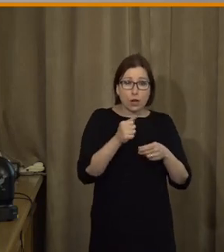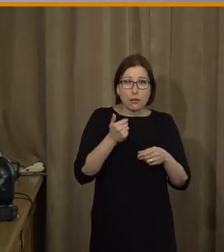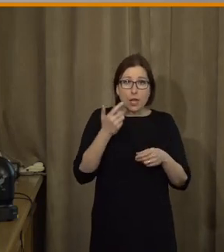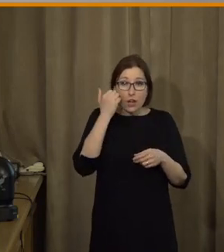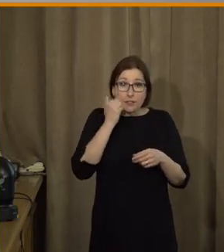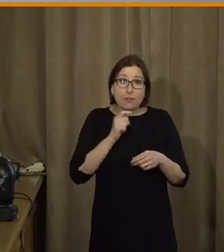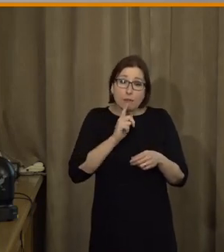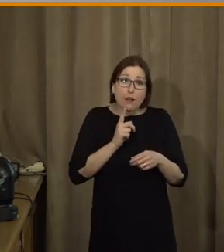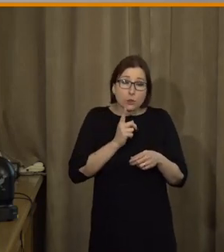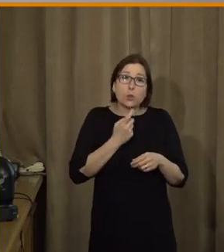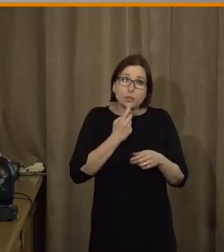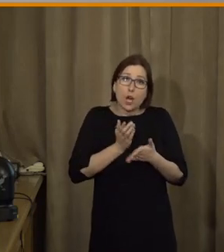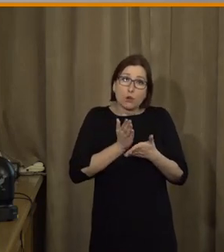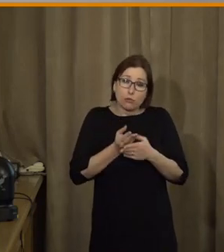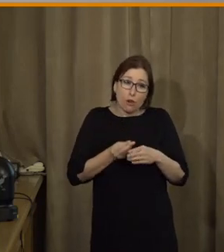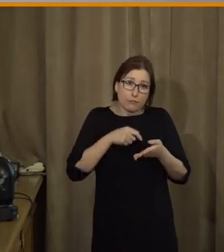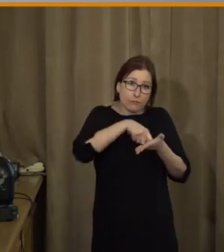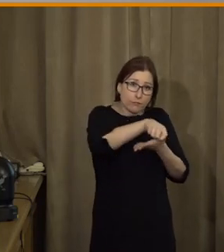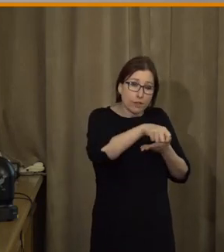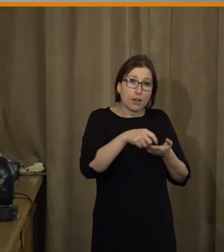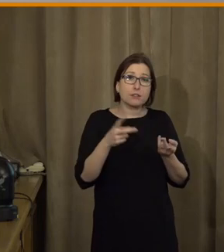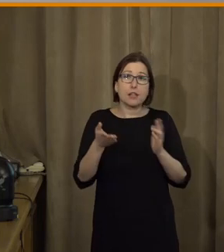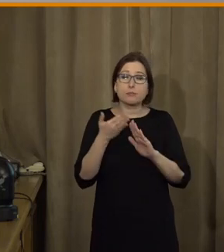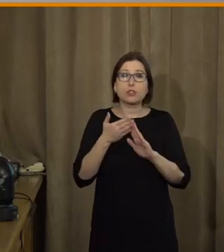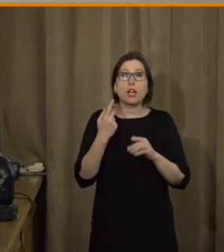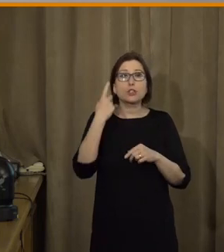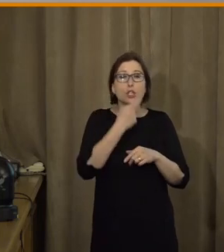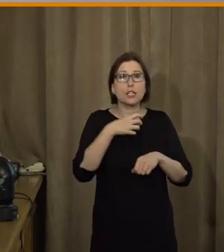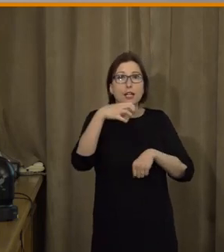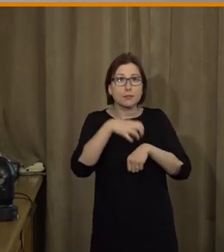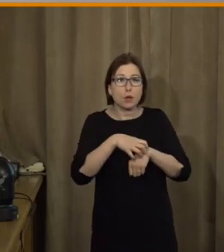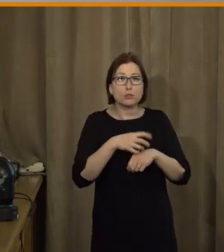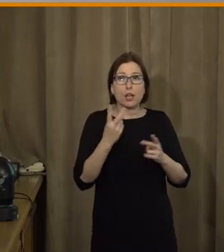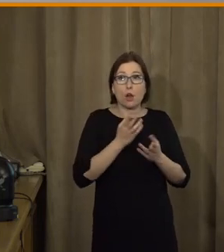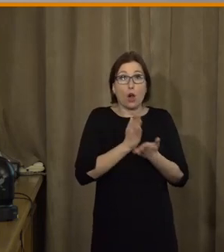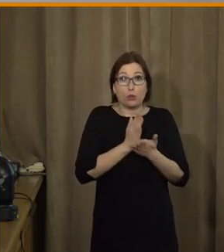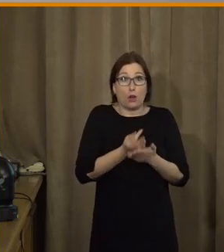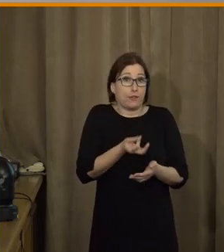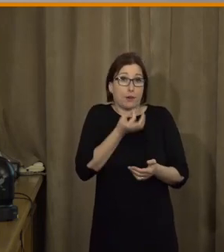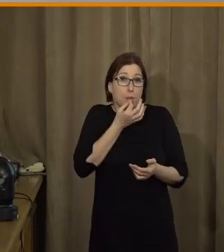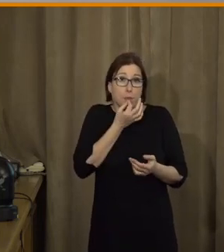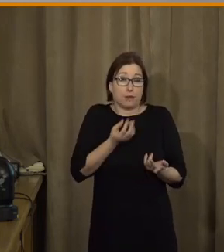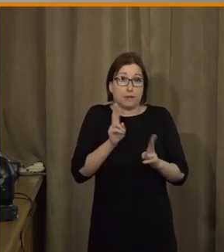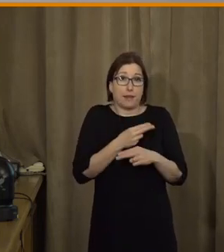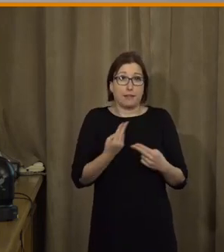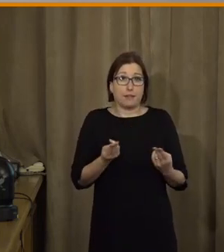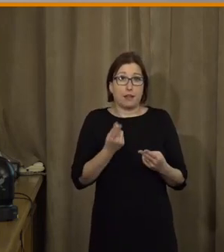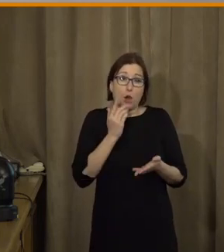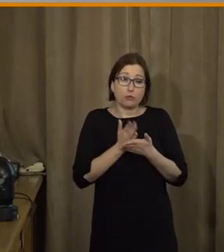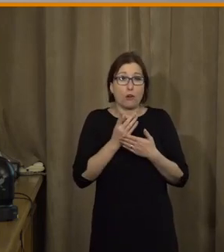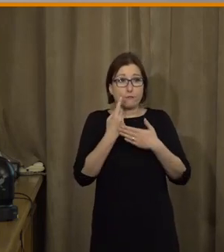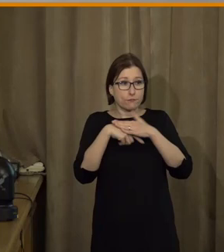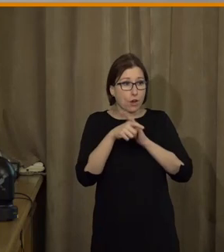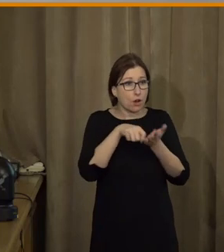lidí, kteří prostě chtějí platit hotově třeba sociální pojištění, které dneska hotově už nezaplatíte, tak